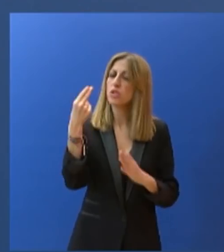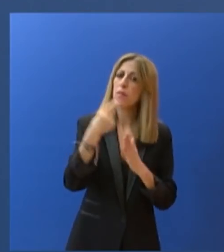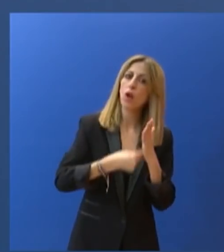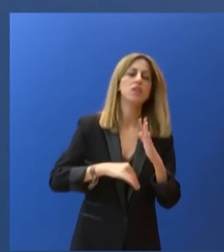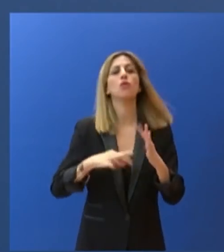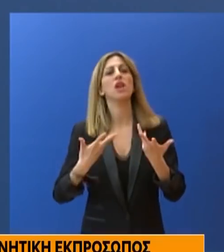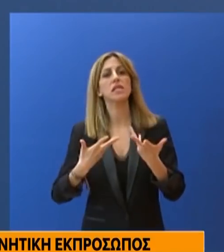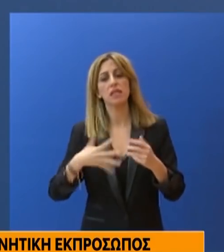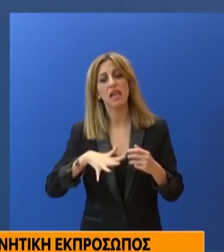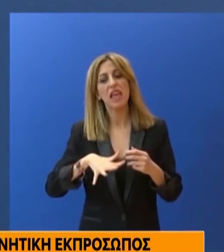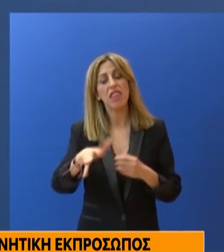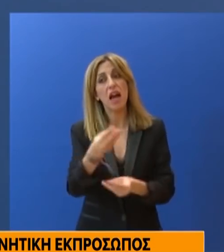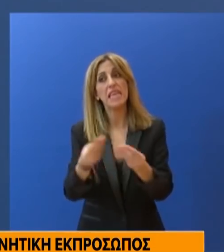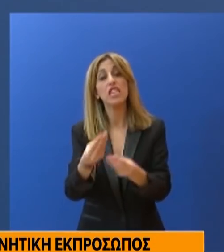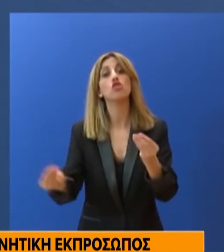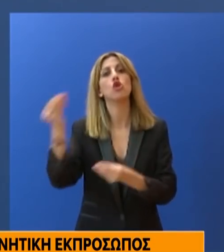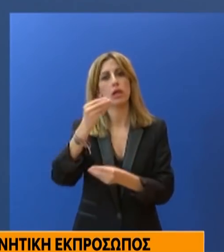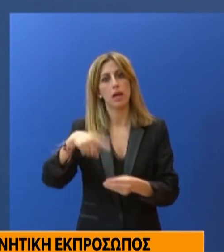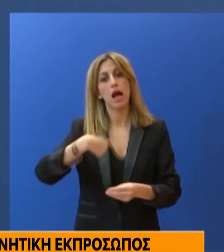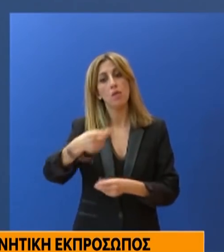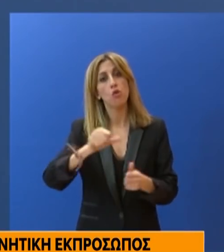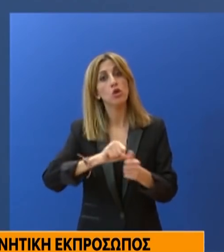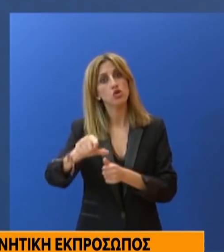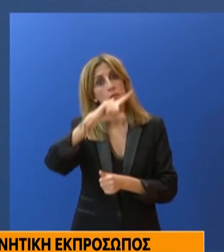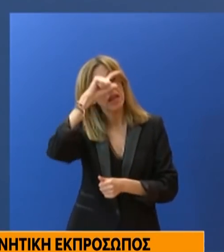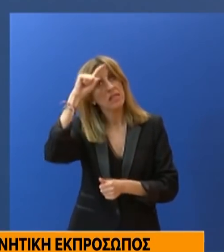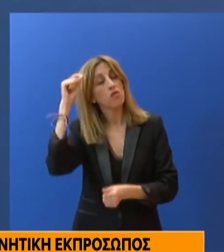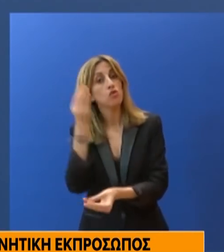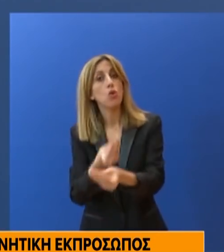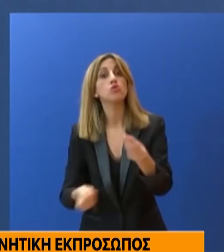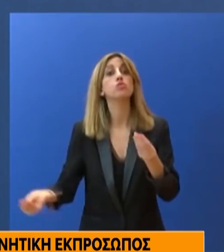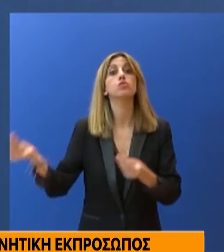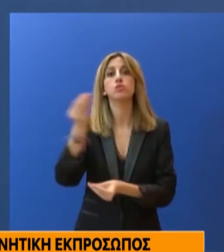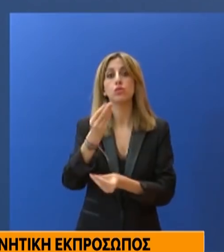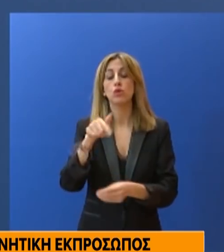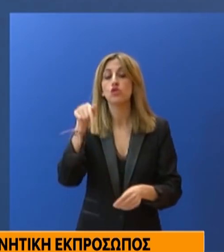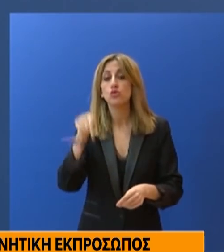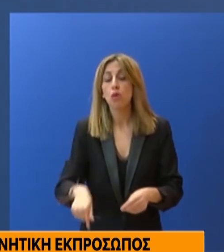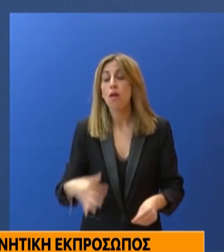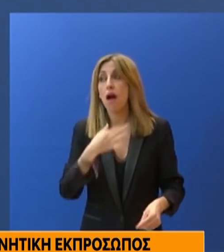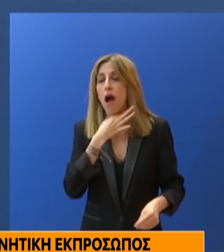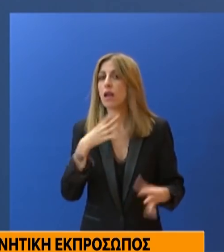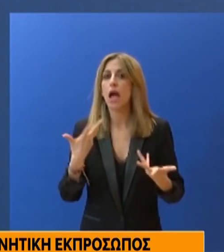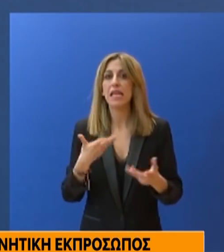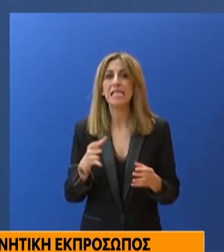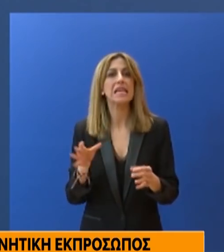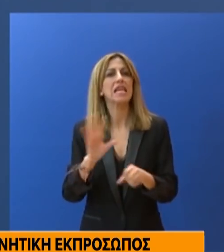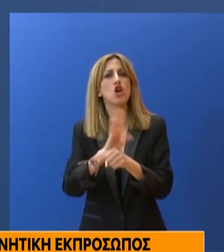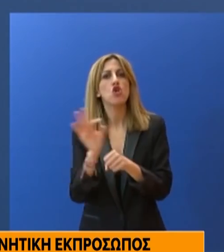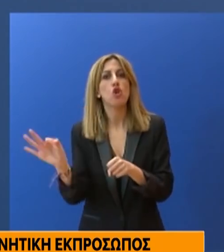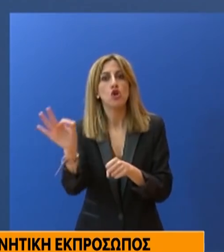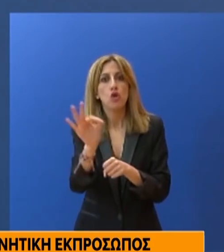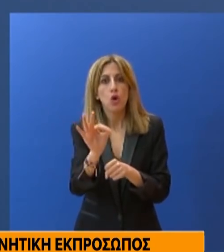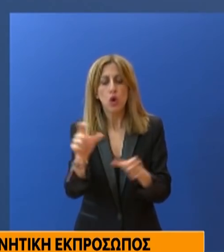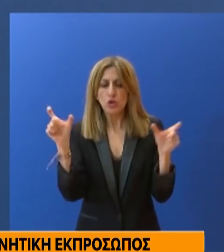Ο επόμενος μήνας θα είναι πολύ δύσκολος. Αυτό που προέχει είναι να περιοριστεί η μετάδοση του ιού προκειμένου να δοθεί χρόνο στο σύστημα υγείας για να